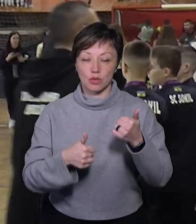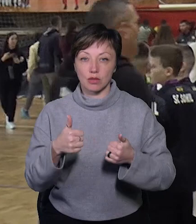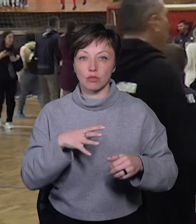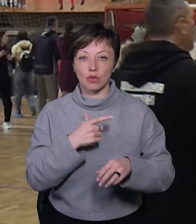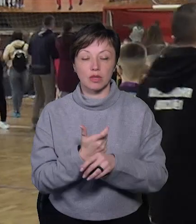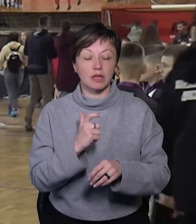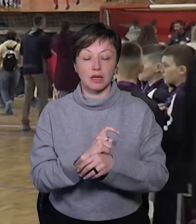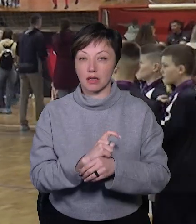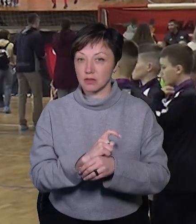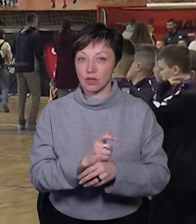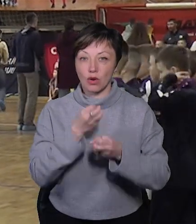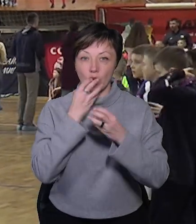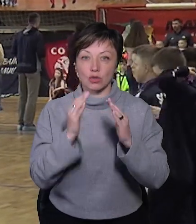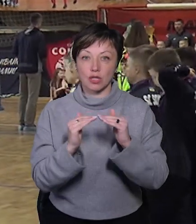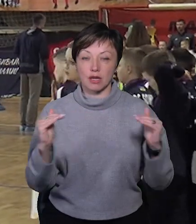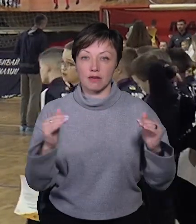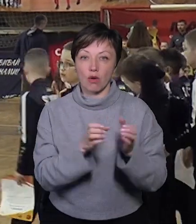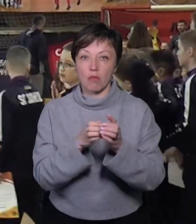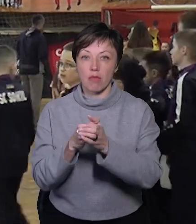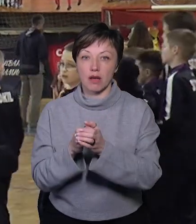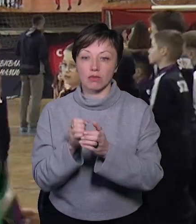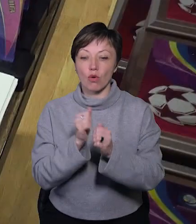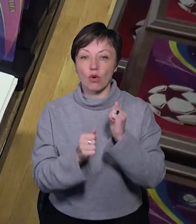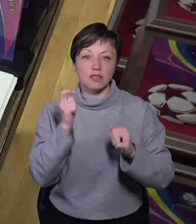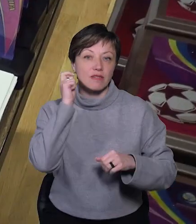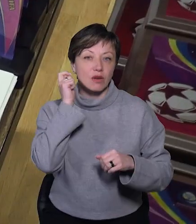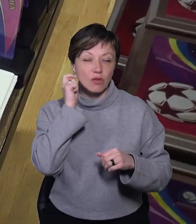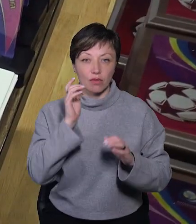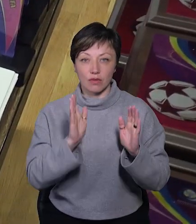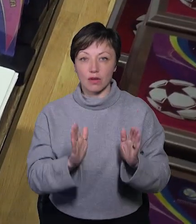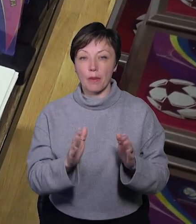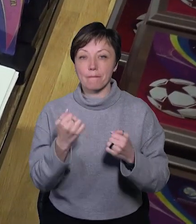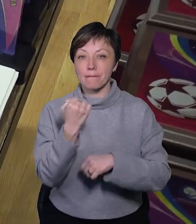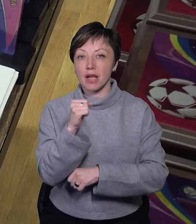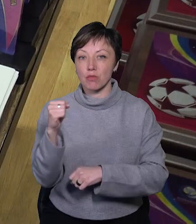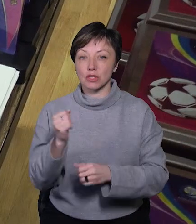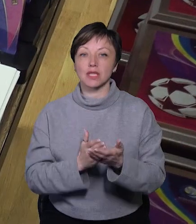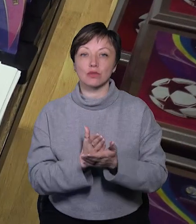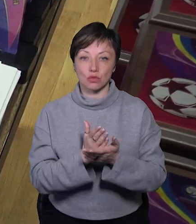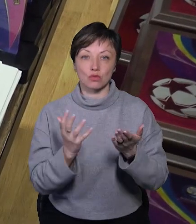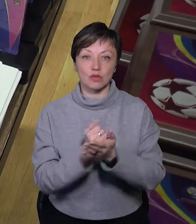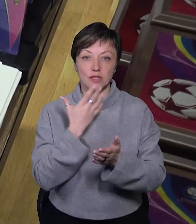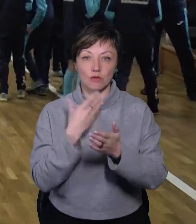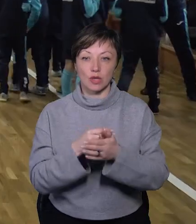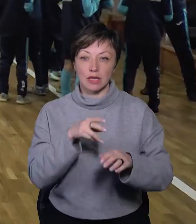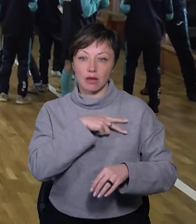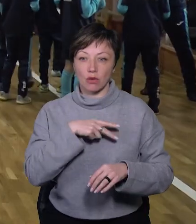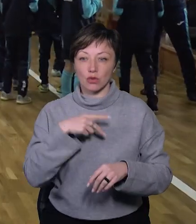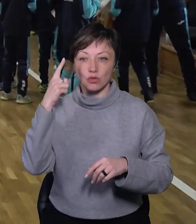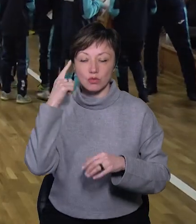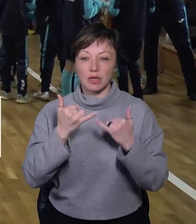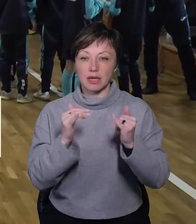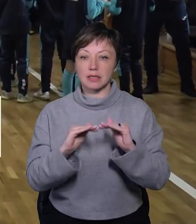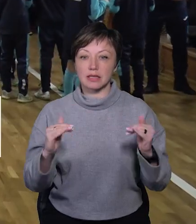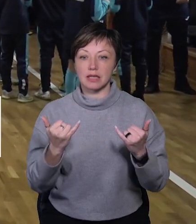Був надзвичайно хороший рівень команд абсолютно у кожній віковій категорії. Переможці заслужено здобили свої нагороди. Я думаю, що для